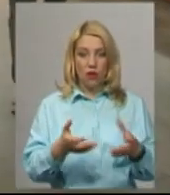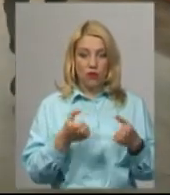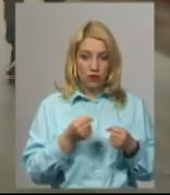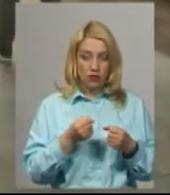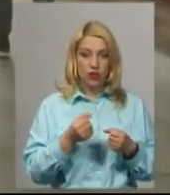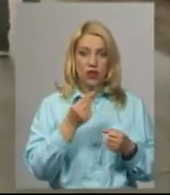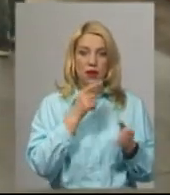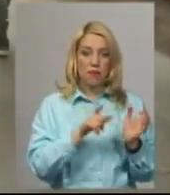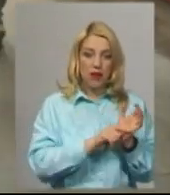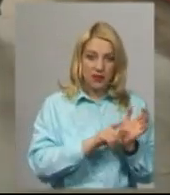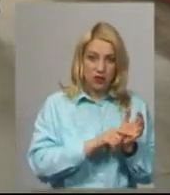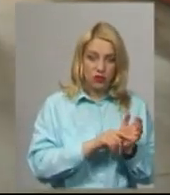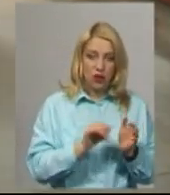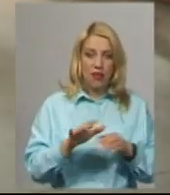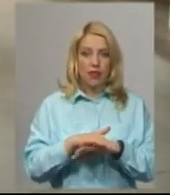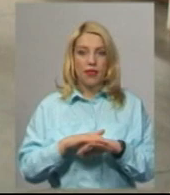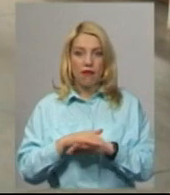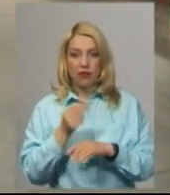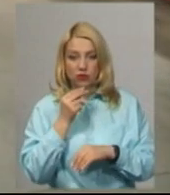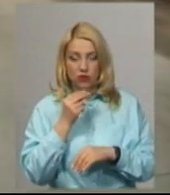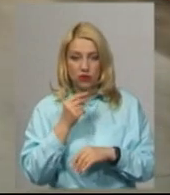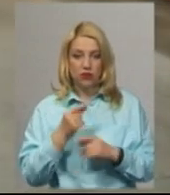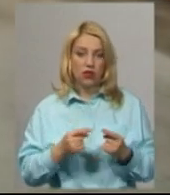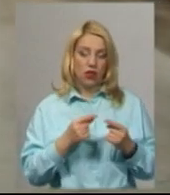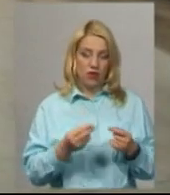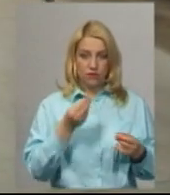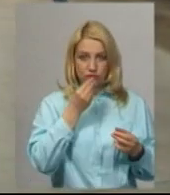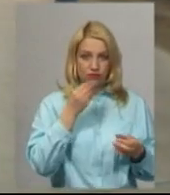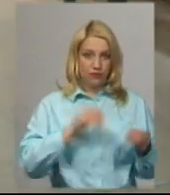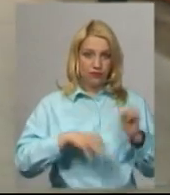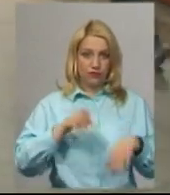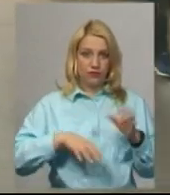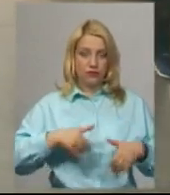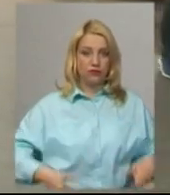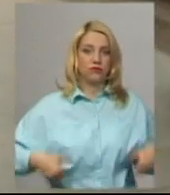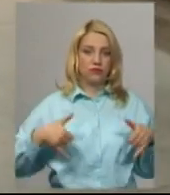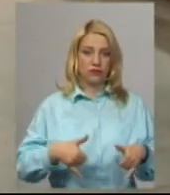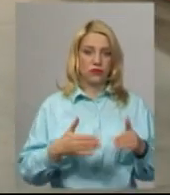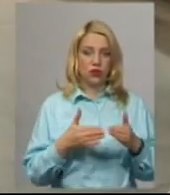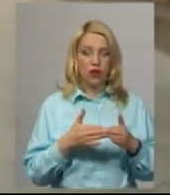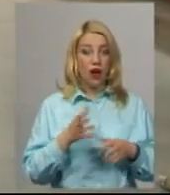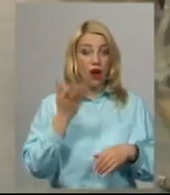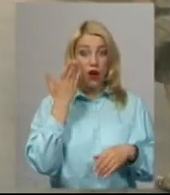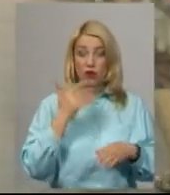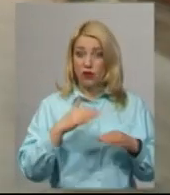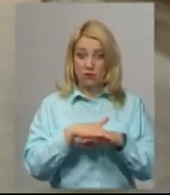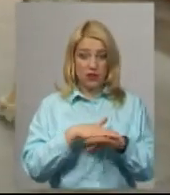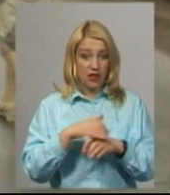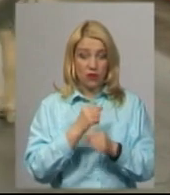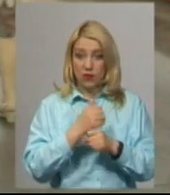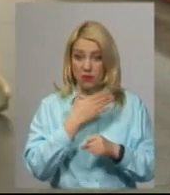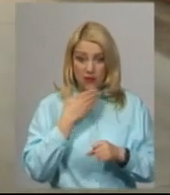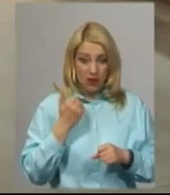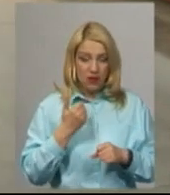ринок і затоваруюся. А коли ринок не працював? Це було тяжко, це було дуже тяжко.